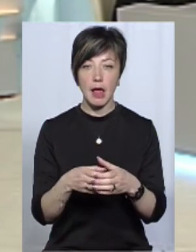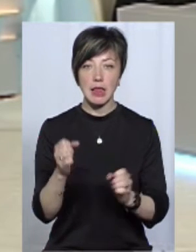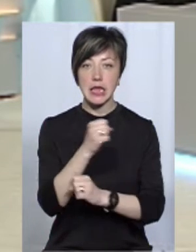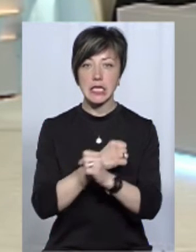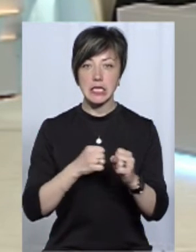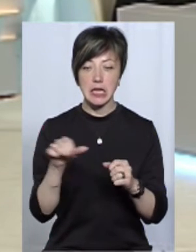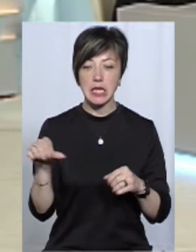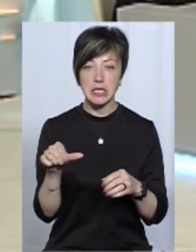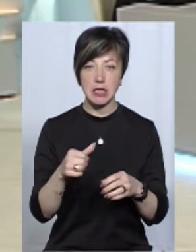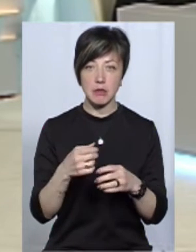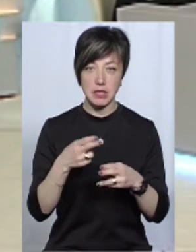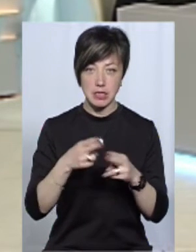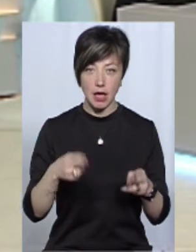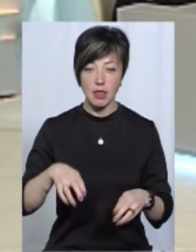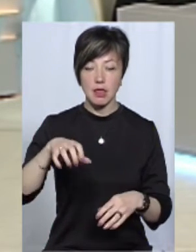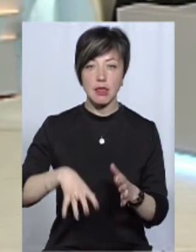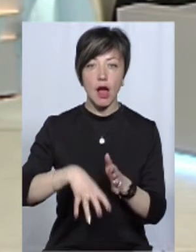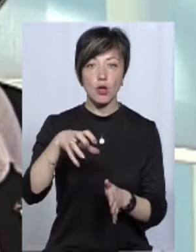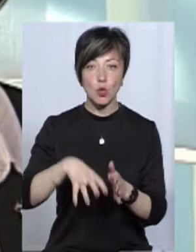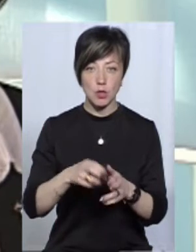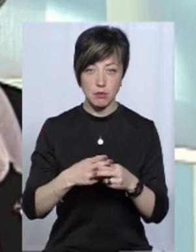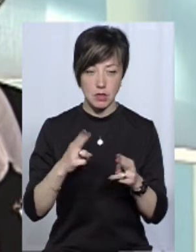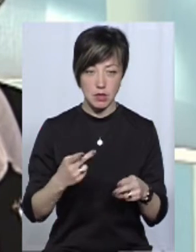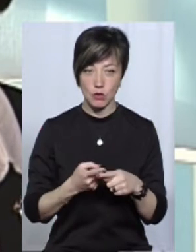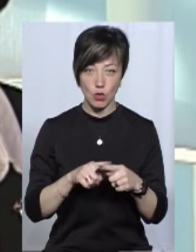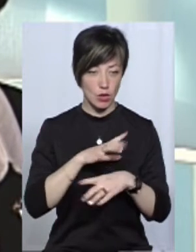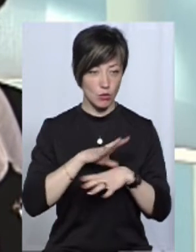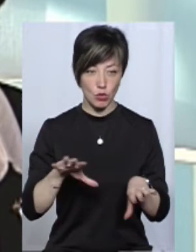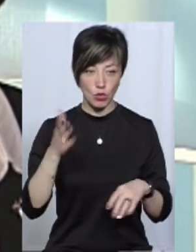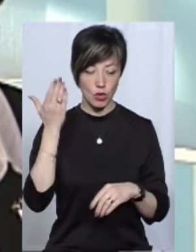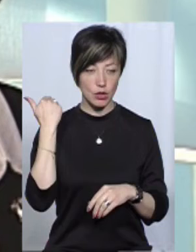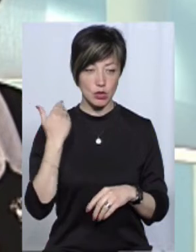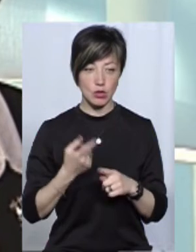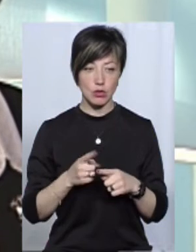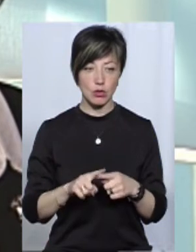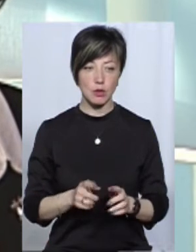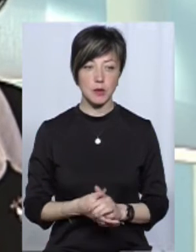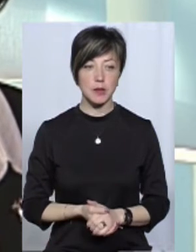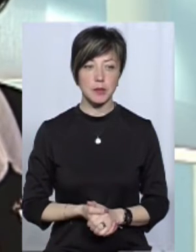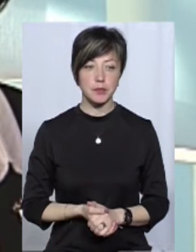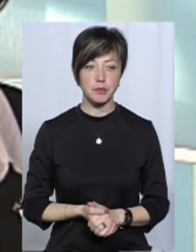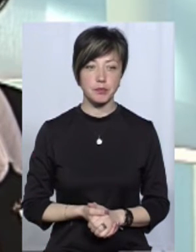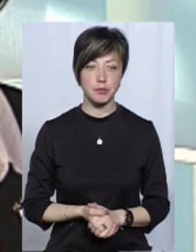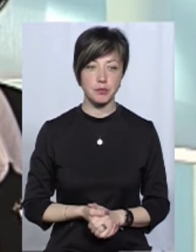дизельними насосними станціями, які... Цього не було раніше. Раніше цього не було.